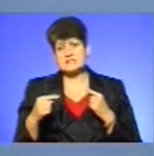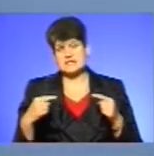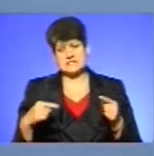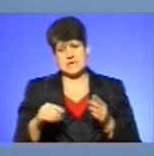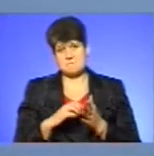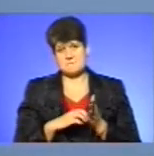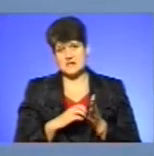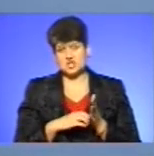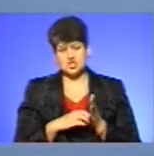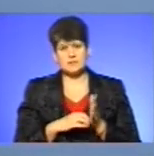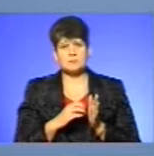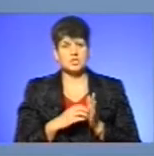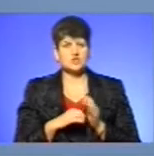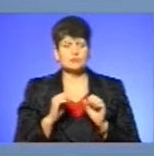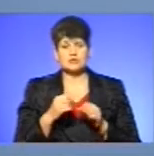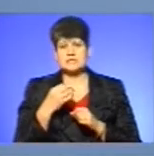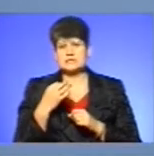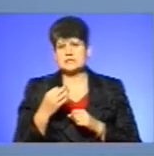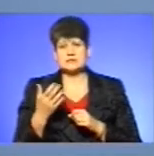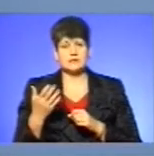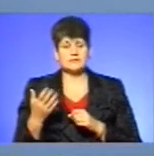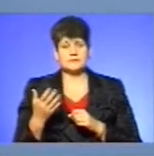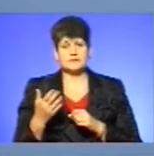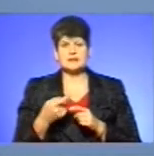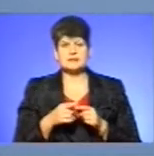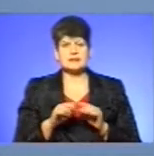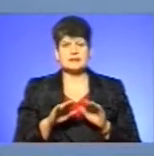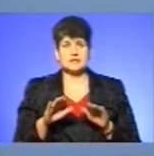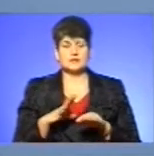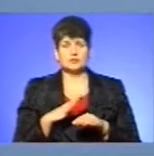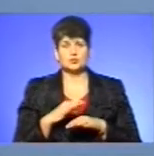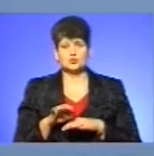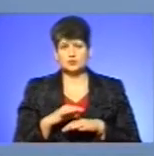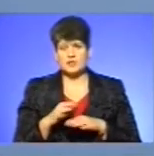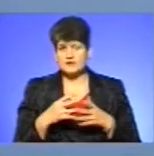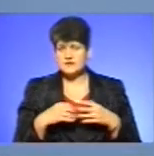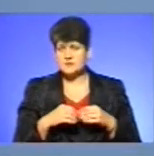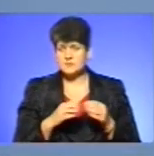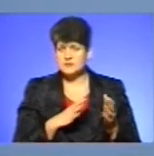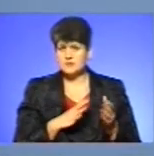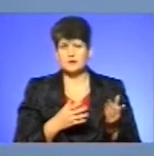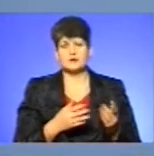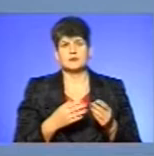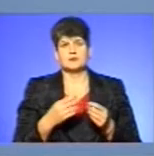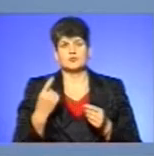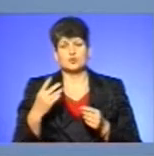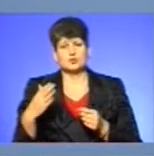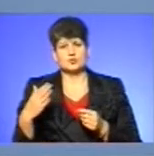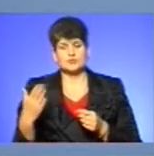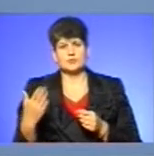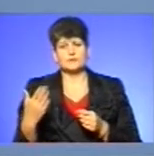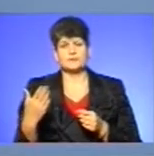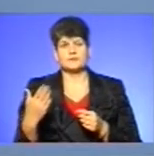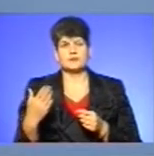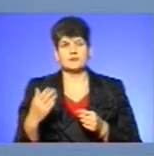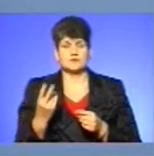причину можна назвати це, діти піддавалися насильству в сім'ї, з одного батьків, з одного сторони одного батьків, чи